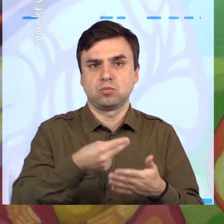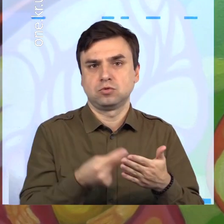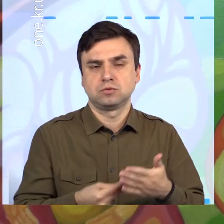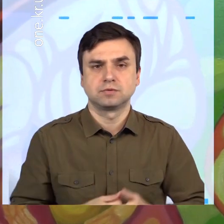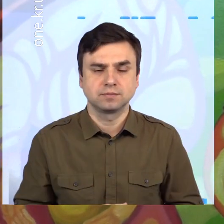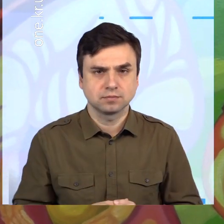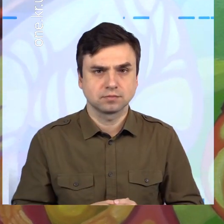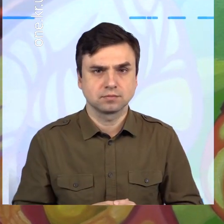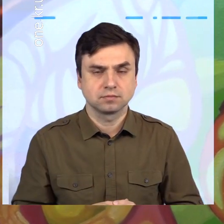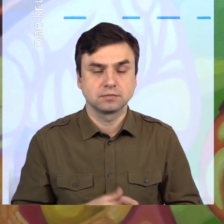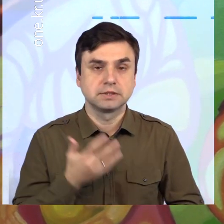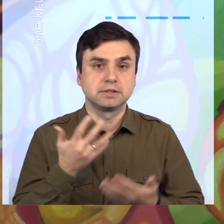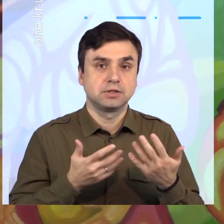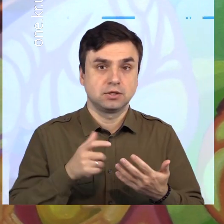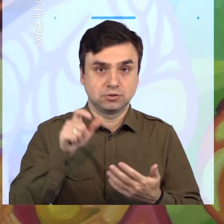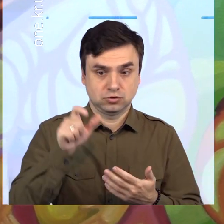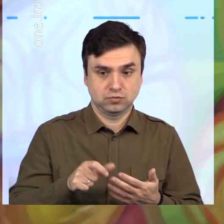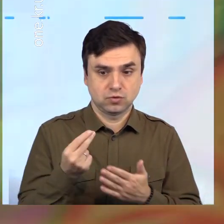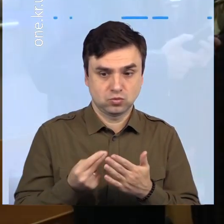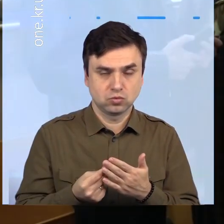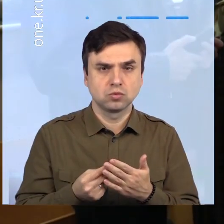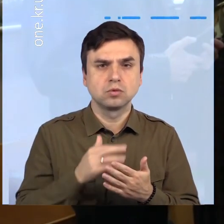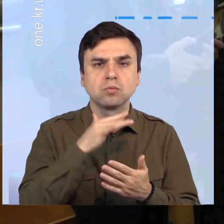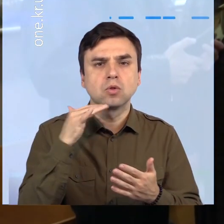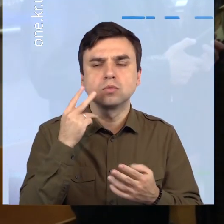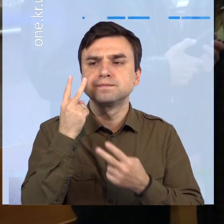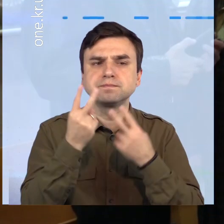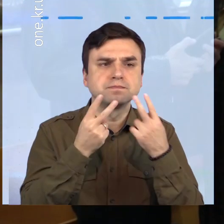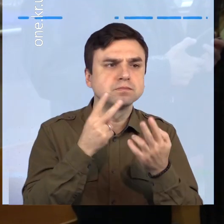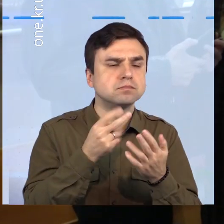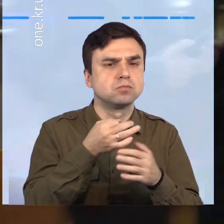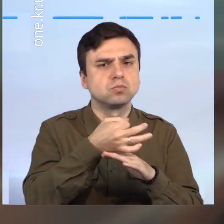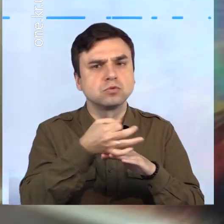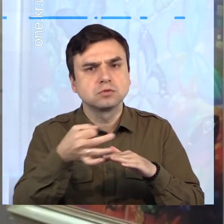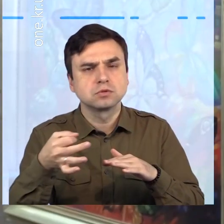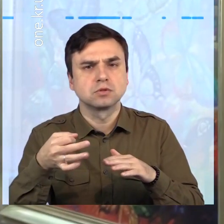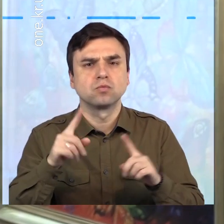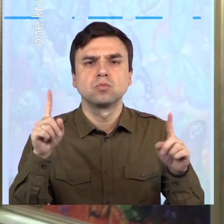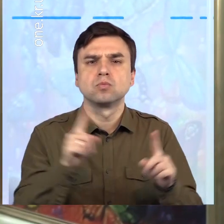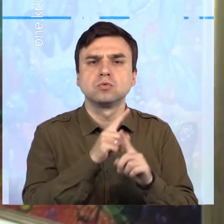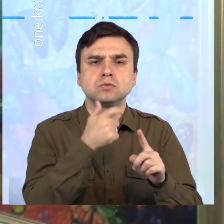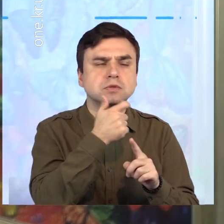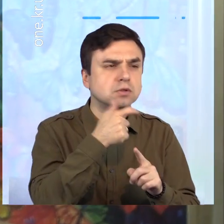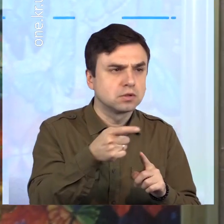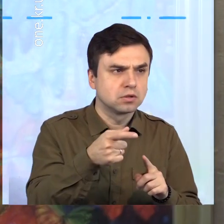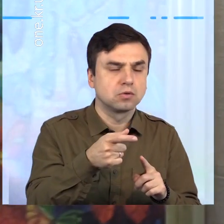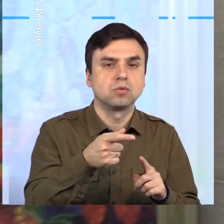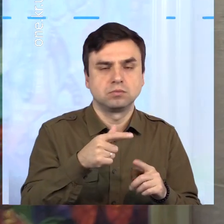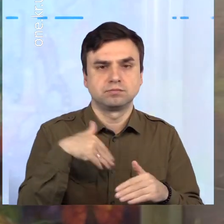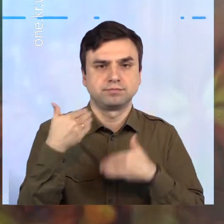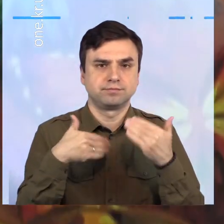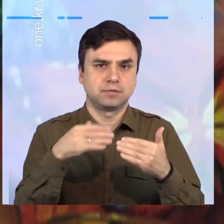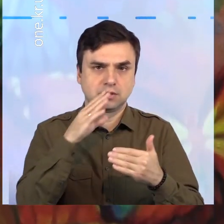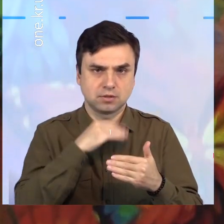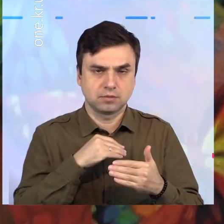Якщо він багато читає, дивиться, відвідує музеї, впевнений Юрій Зелений. Зізнається, ані дня не уявляє себе без пензлів